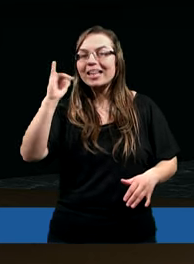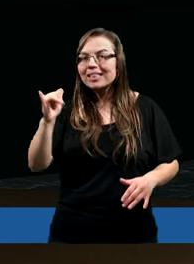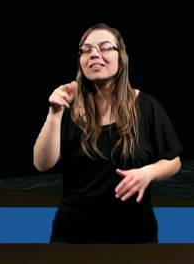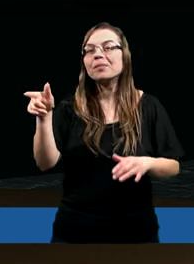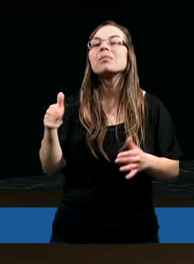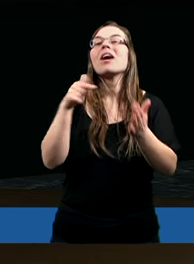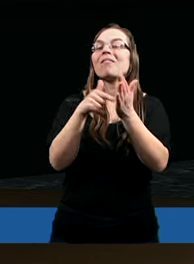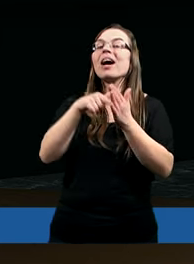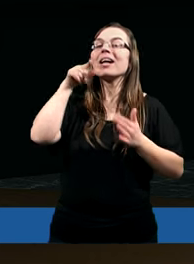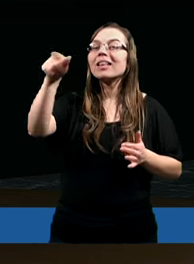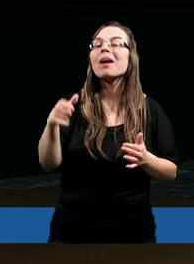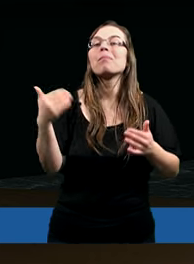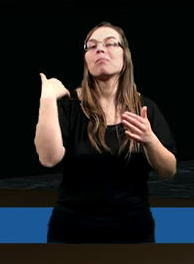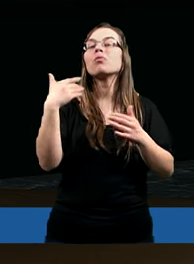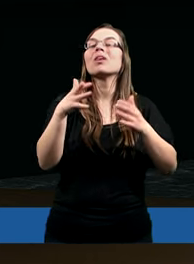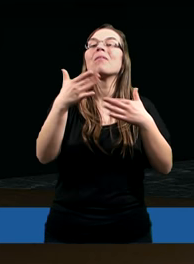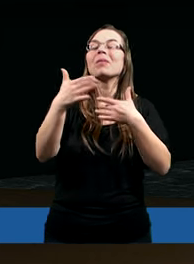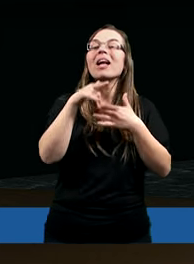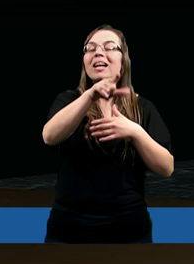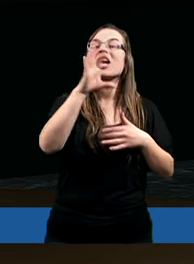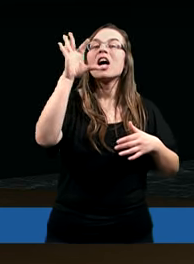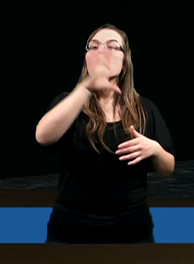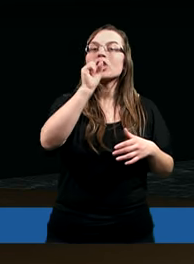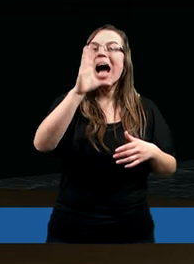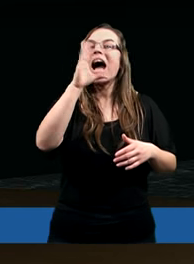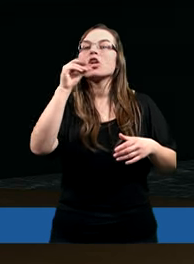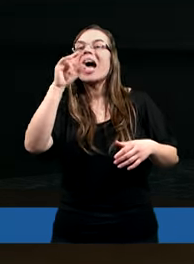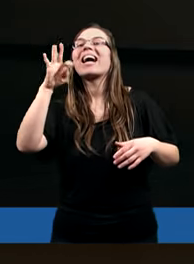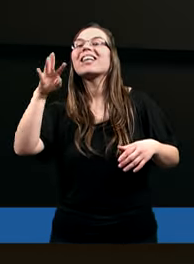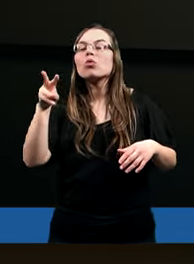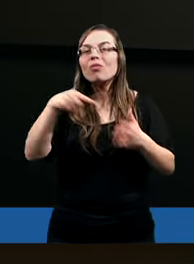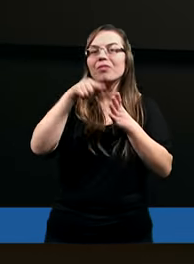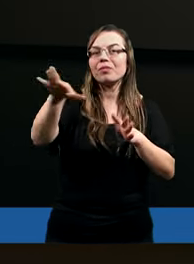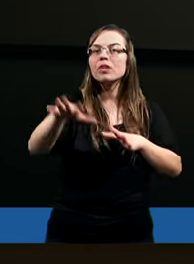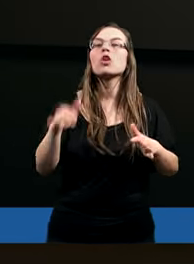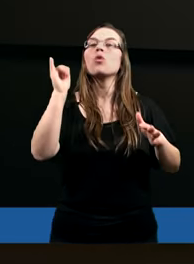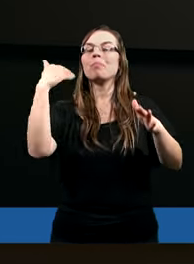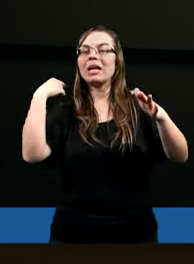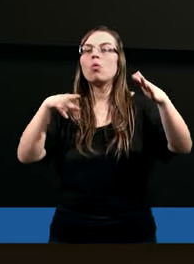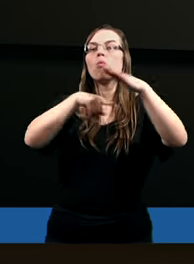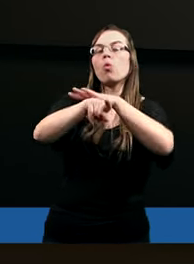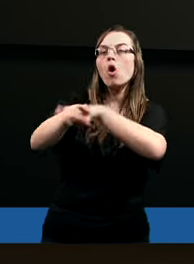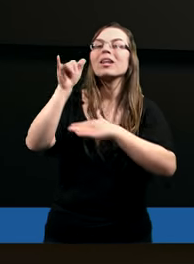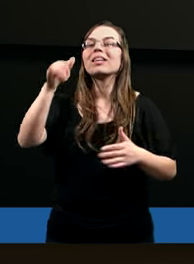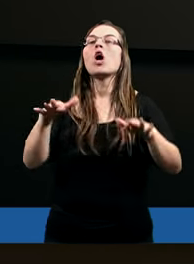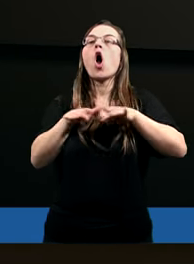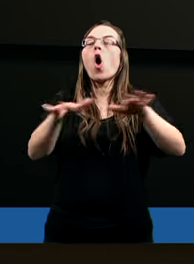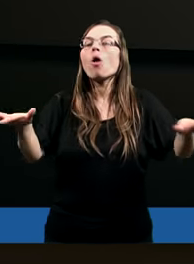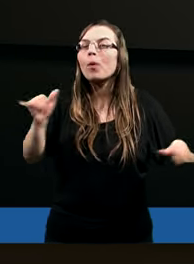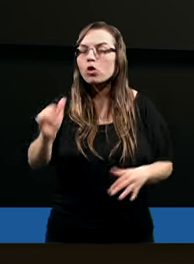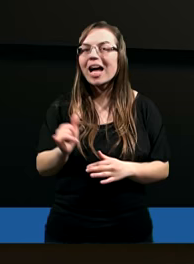I to właśnie do nich był kierowany ten list zachęty. Tak. To byli wychodźcy i rozproszeni.